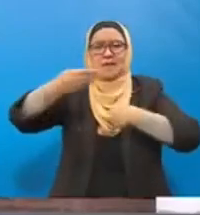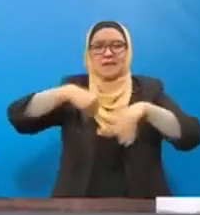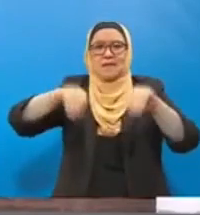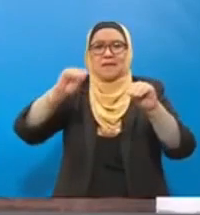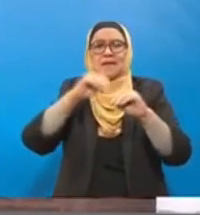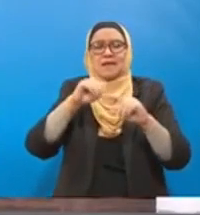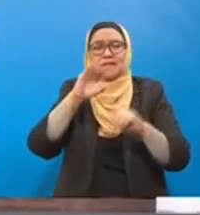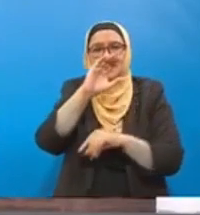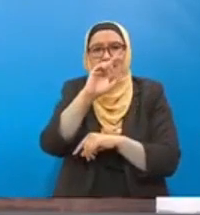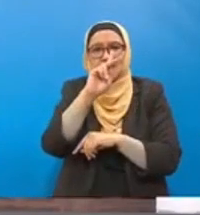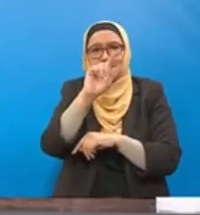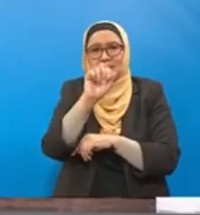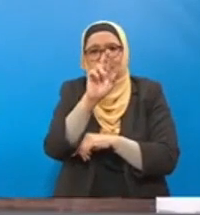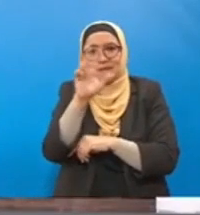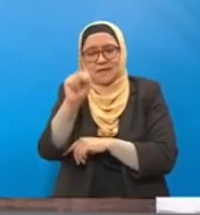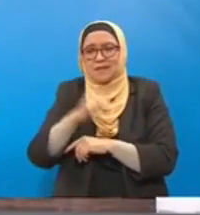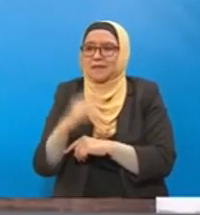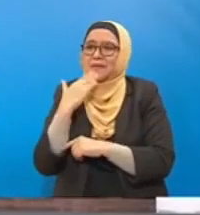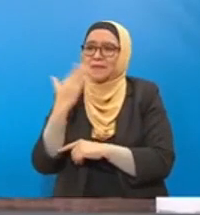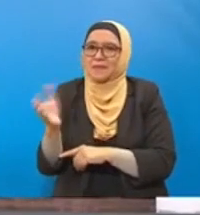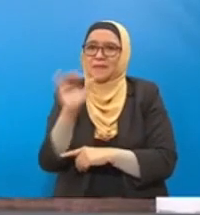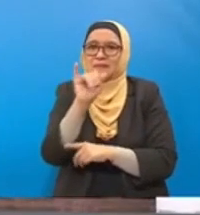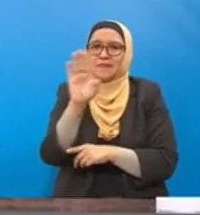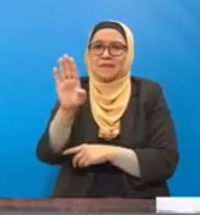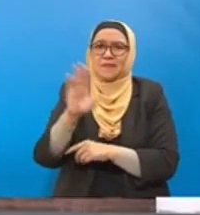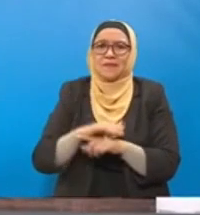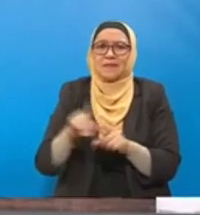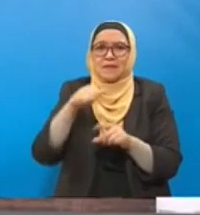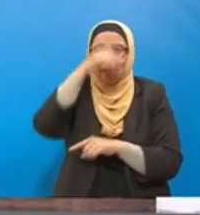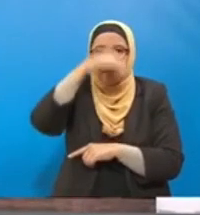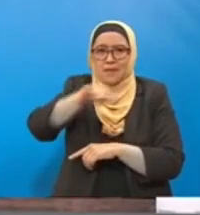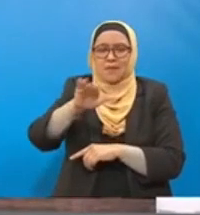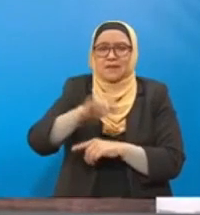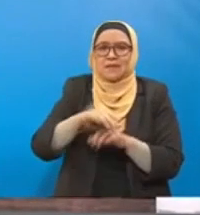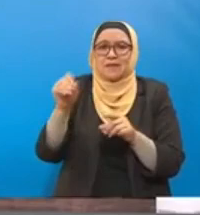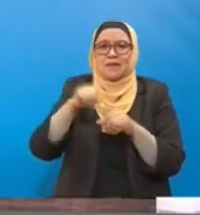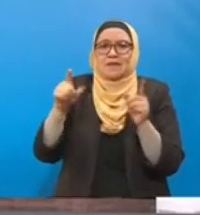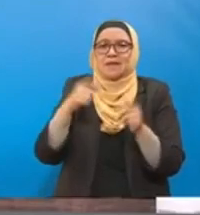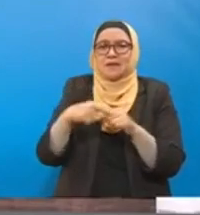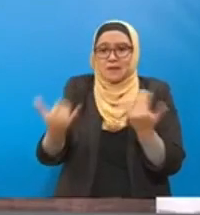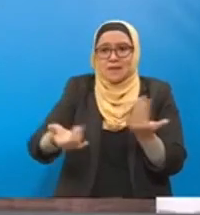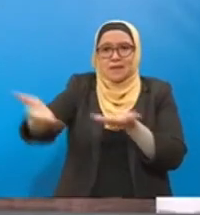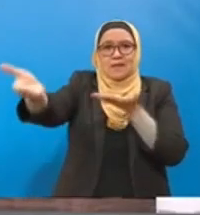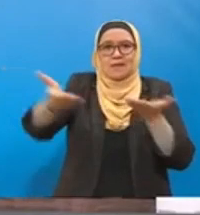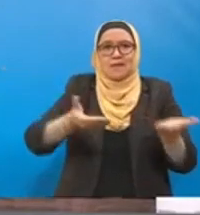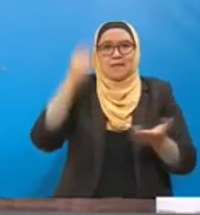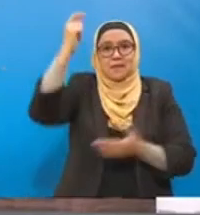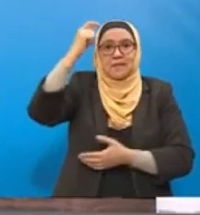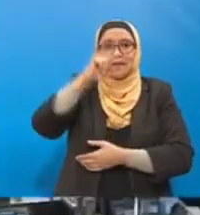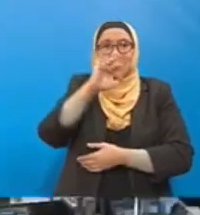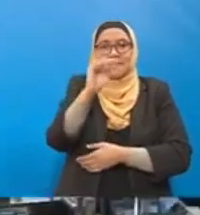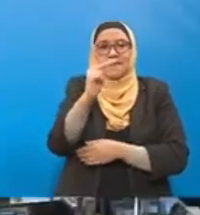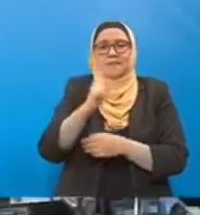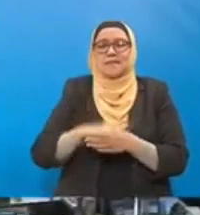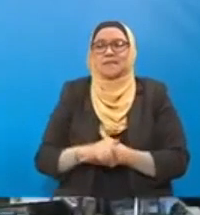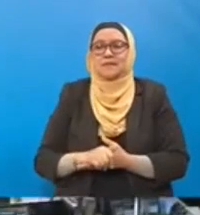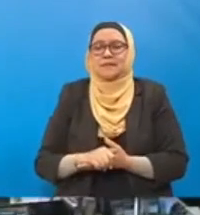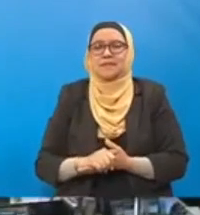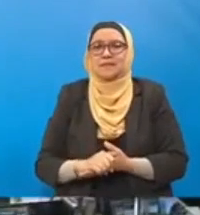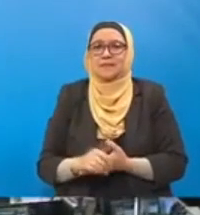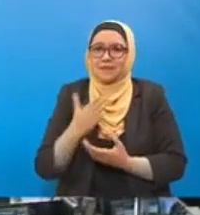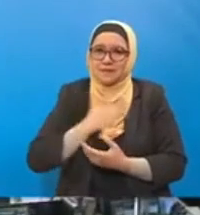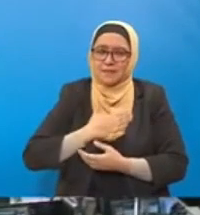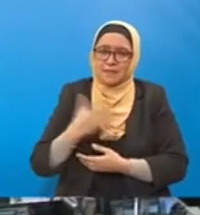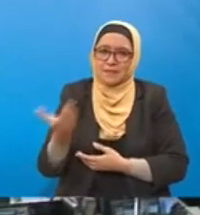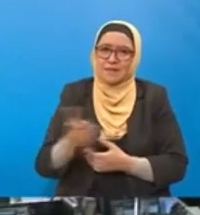Halo Gajah, seterusnya saya ingin menjemput Yang Mohamad Tuan Nik Mohamad Abdul. Silakan. Terima kasih. Yang dipertua